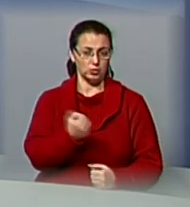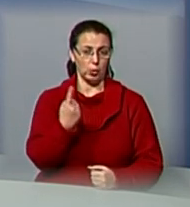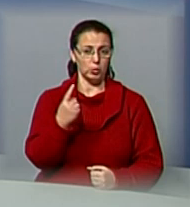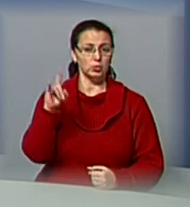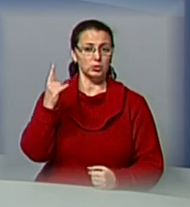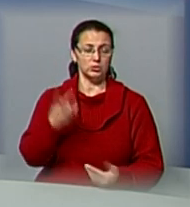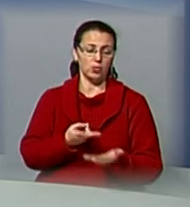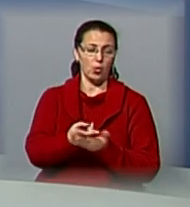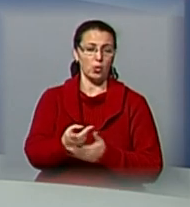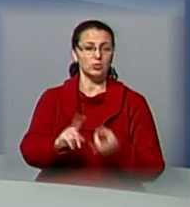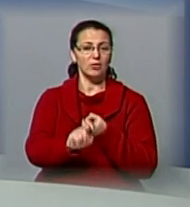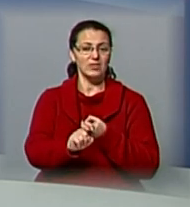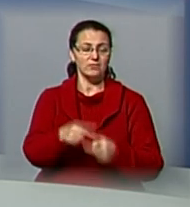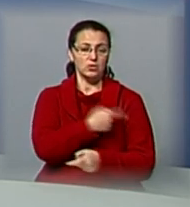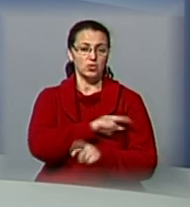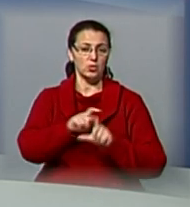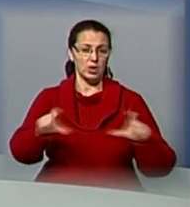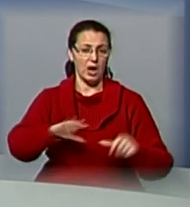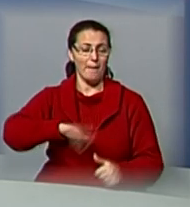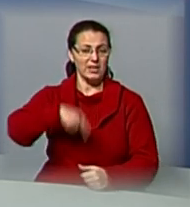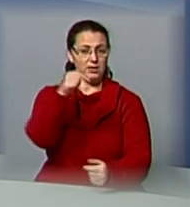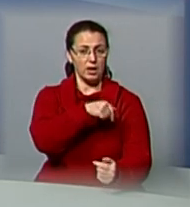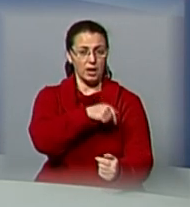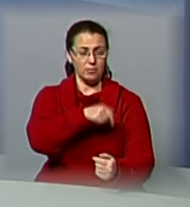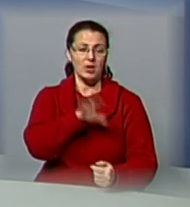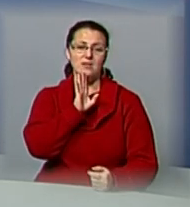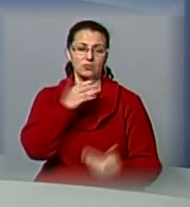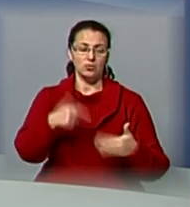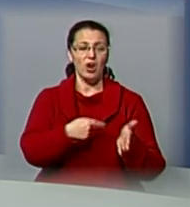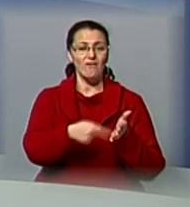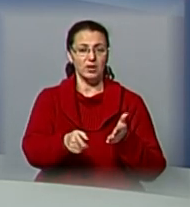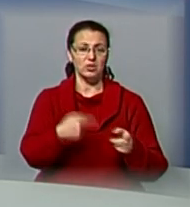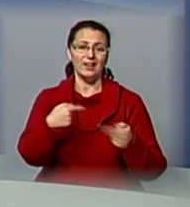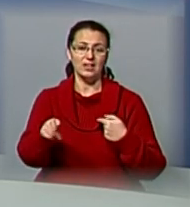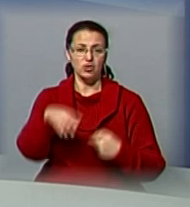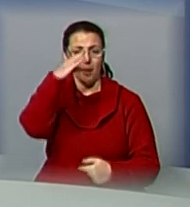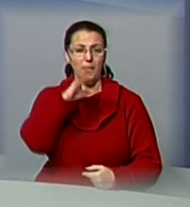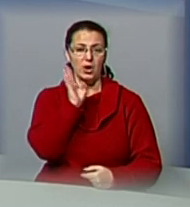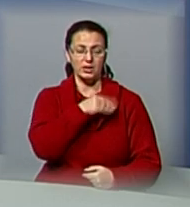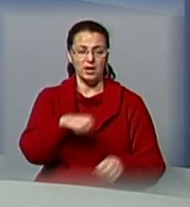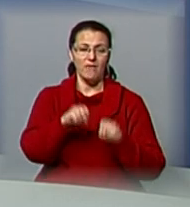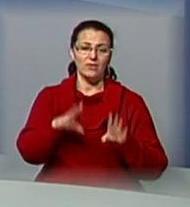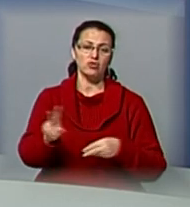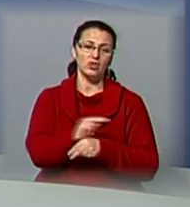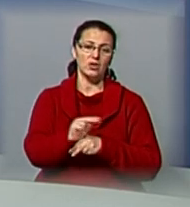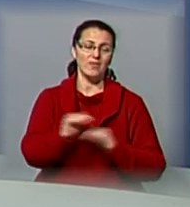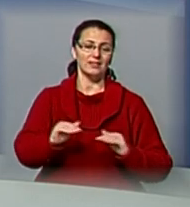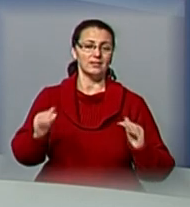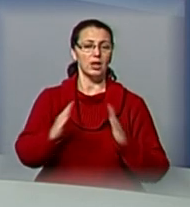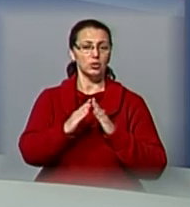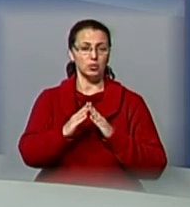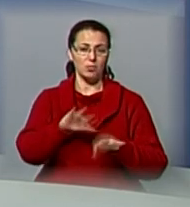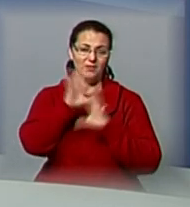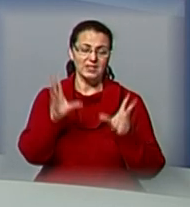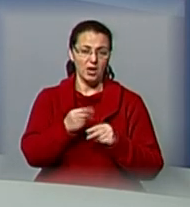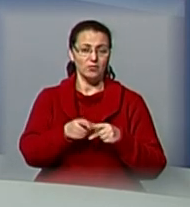госпіталізували до інфекційної лікарні. Після крапельниць дівчинку вже виписали. Інші батьки вирішили лікувати дітей вдома. Загалом